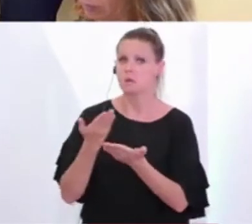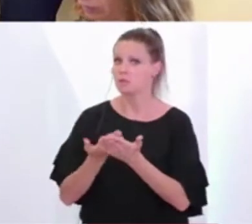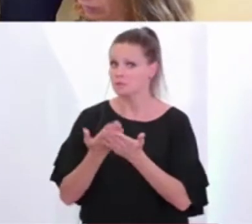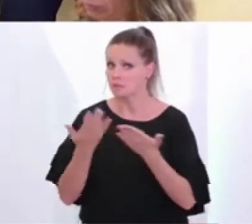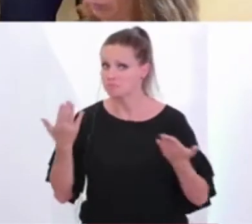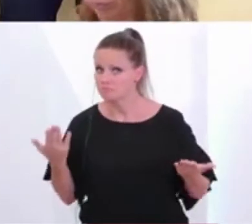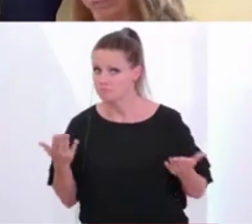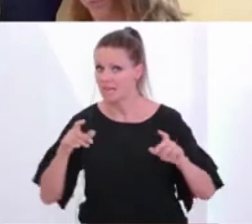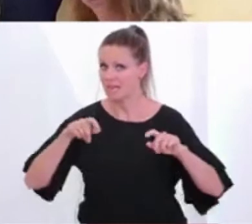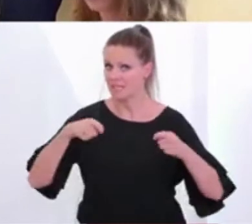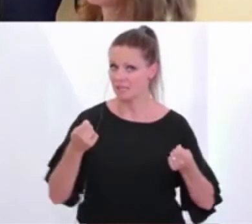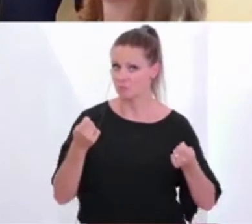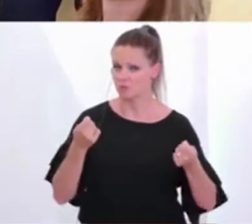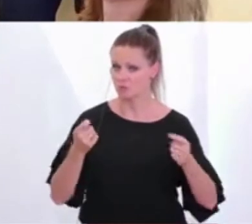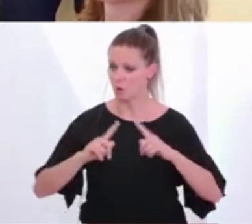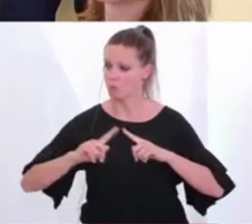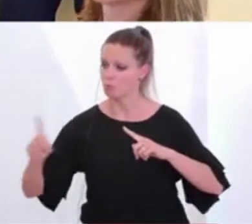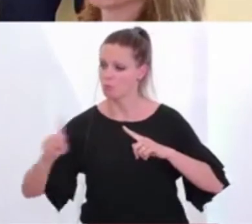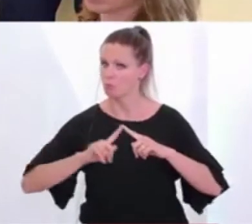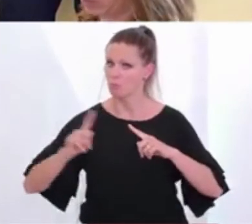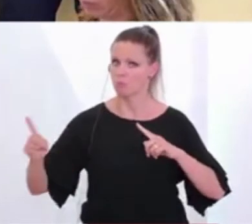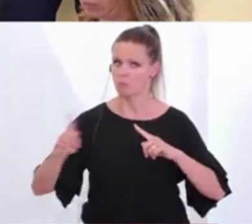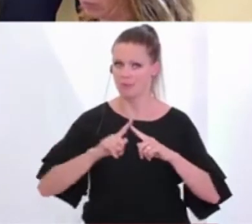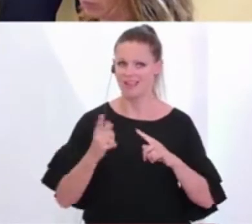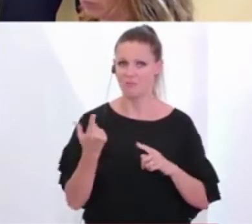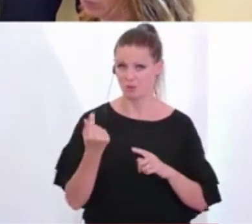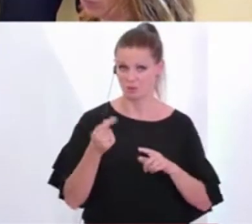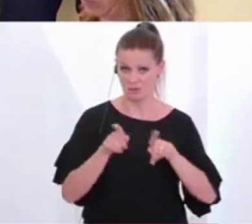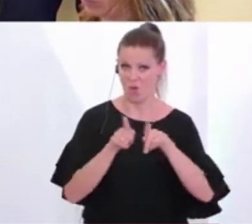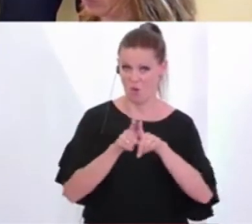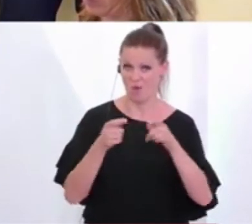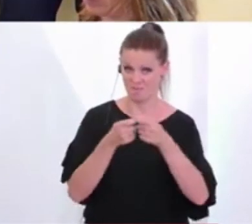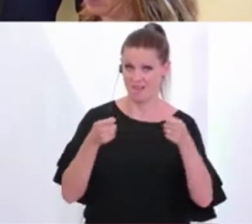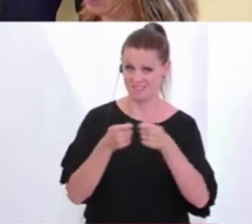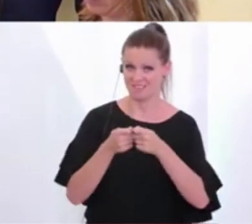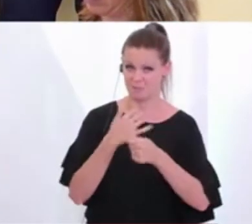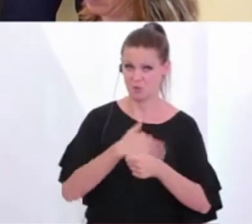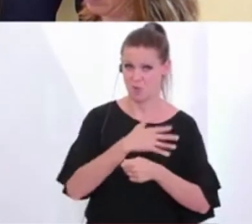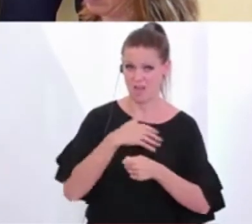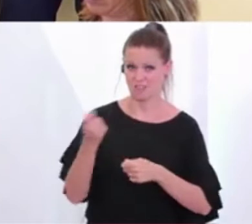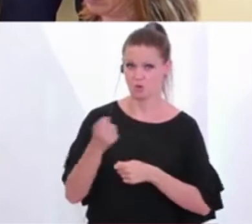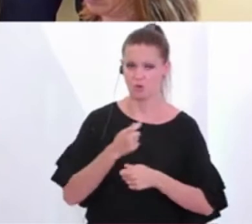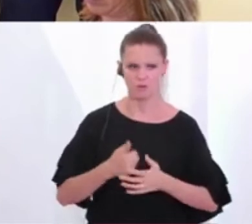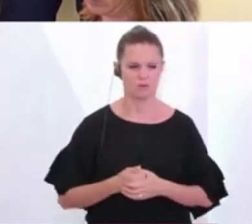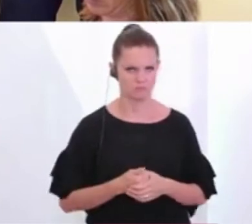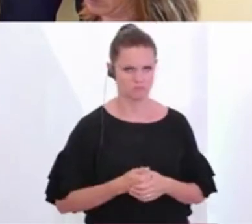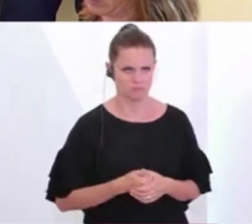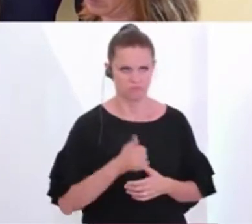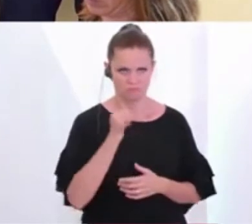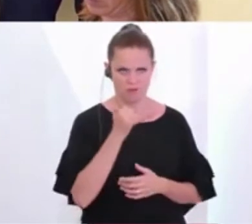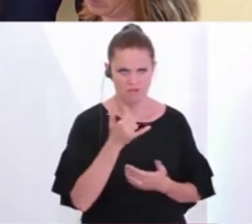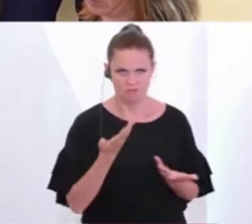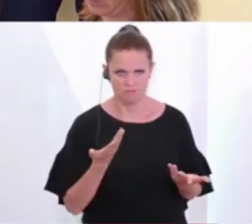da gibt es trotzdem noch diese Bewegungen. Überlegen Sie dann zu Kroatien auch Maßnahmen zu setzen? Ganz offen. Natürlich